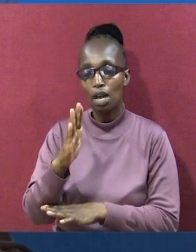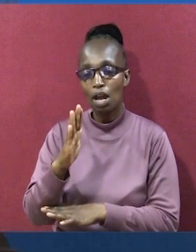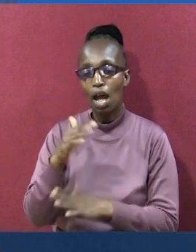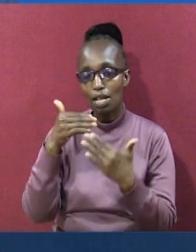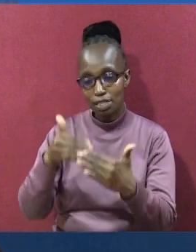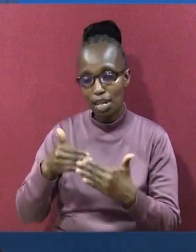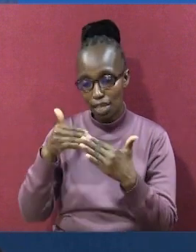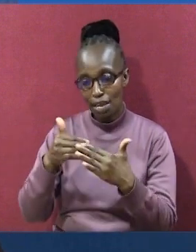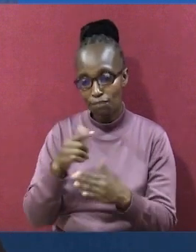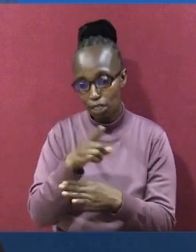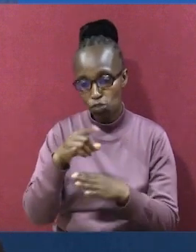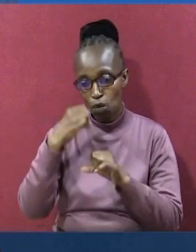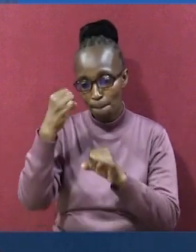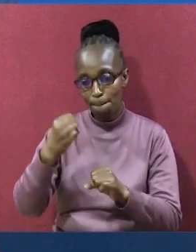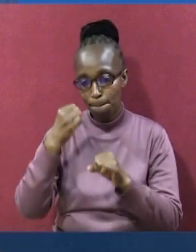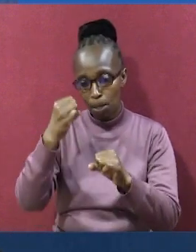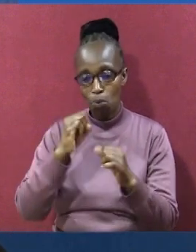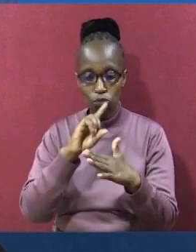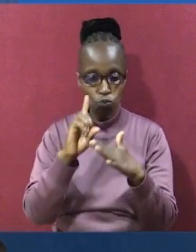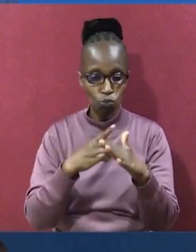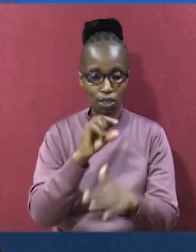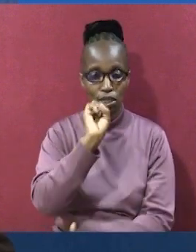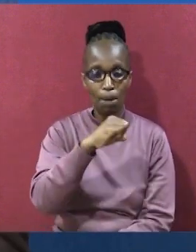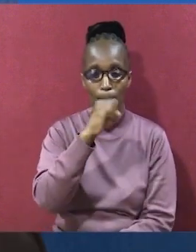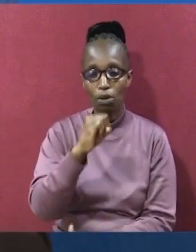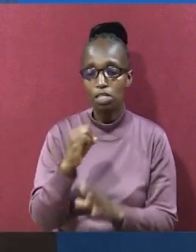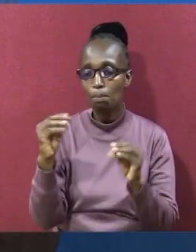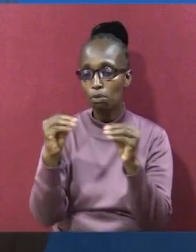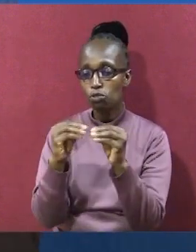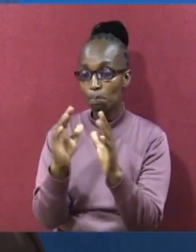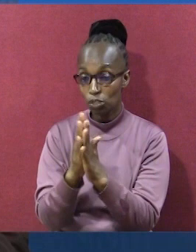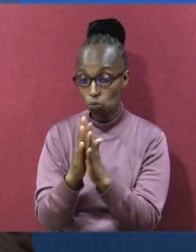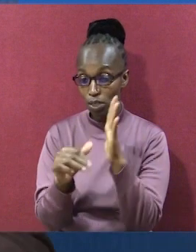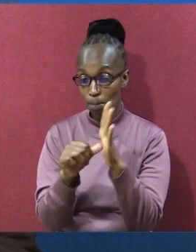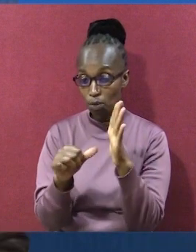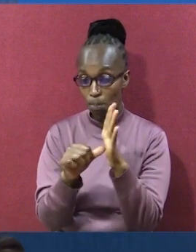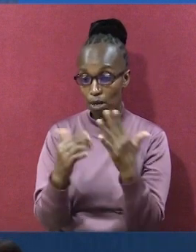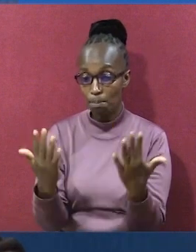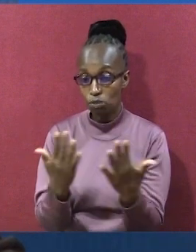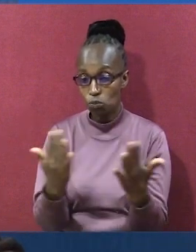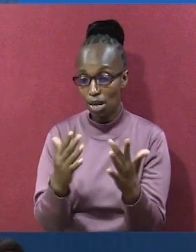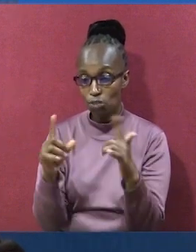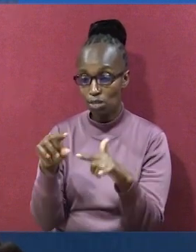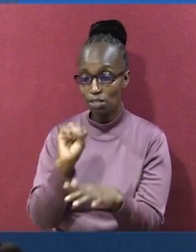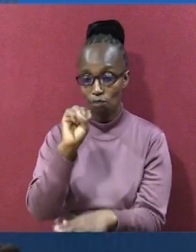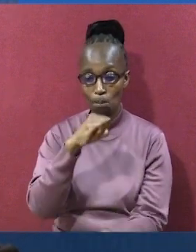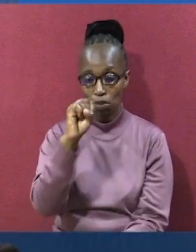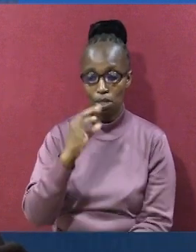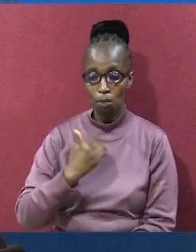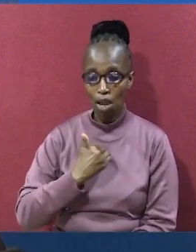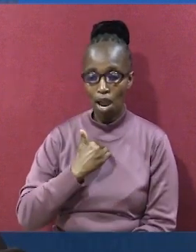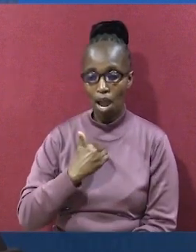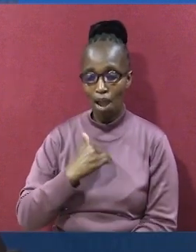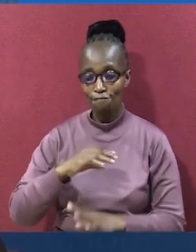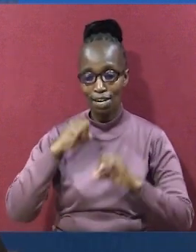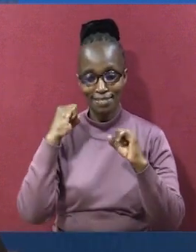kushinda. Uuko na nguvu kabisa. Uwezi ukapatana na njaribi wa mbalo. Linaweza ambalo